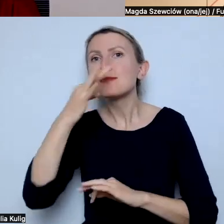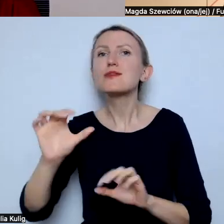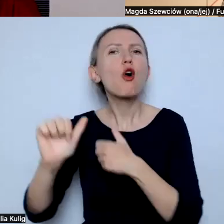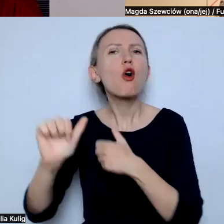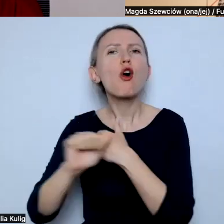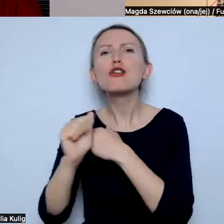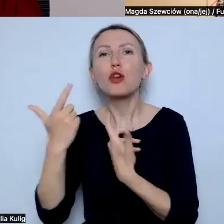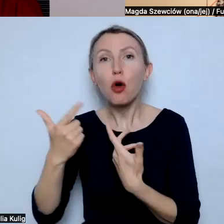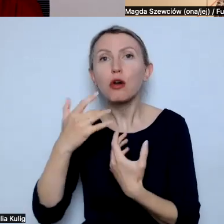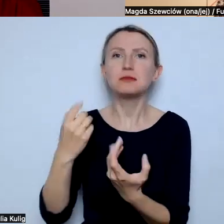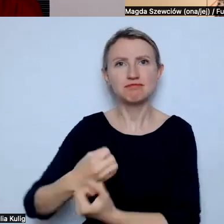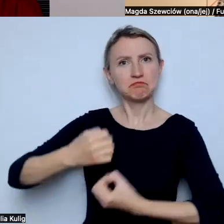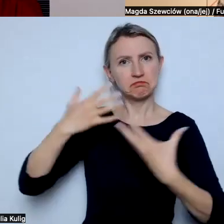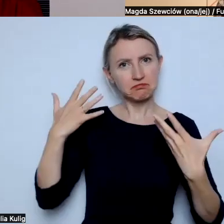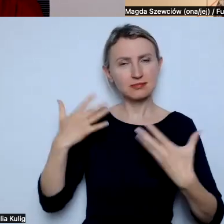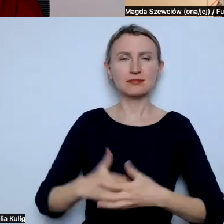chodzi.